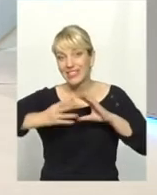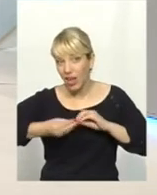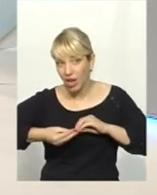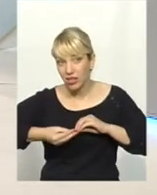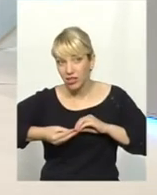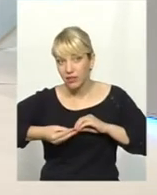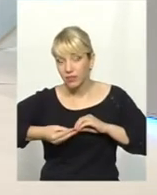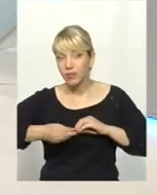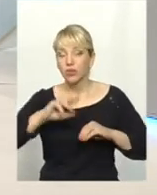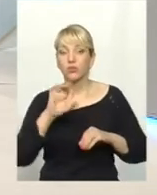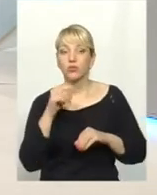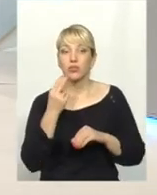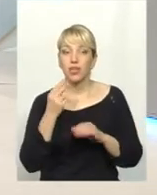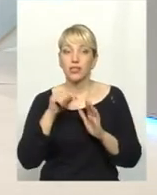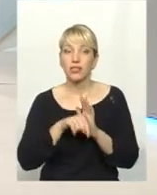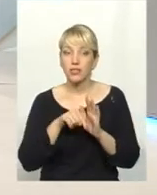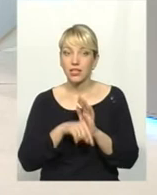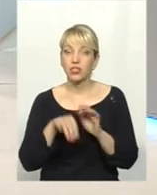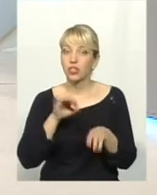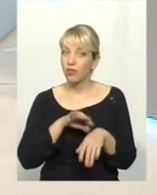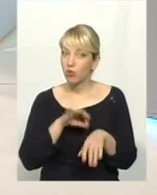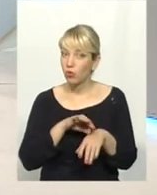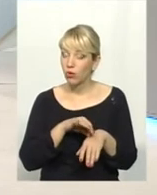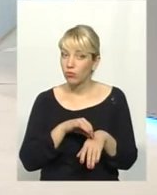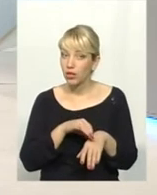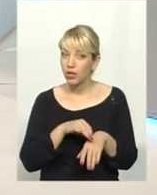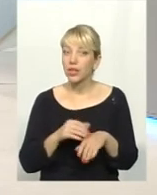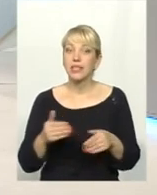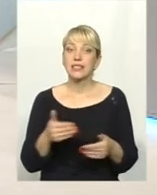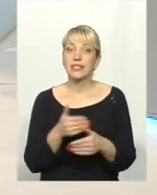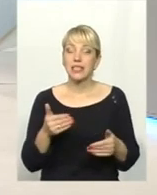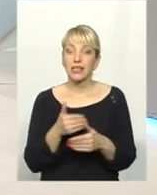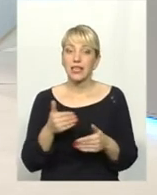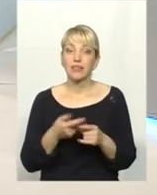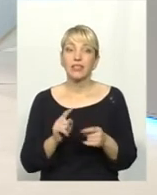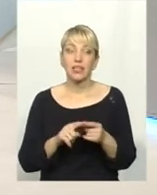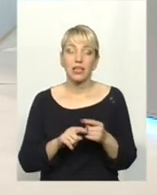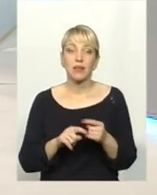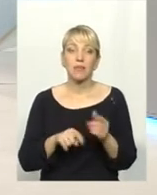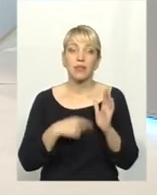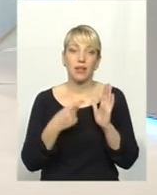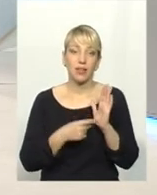і соціальні значення хвороби, і статеві захворювання, зокрема, це питання діагностики.